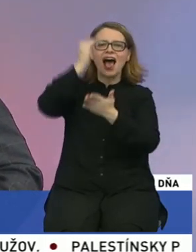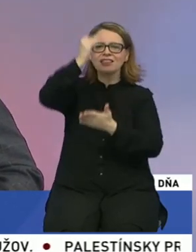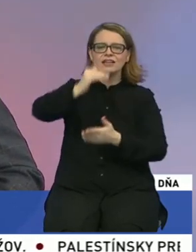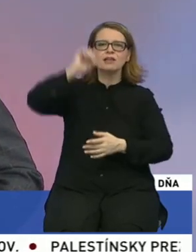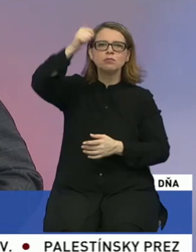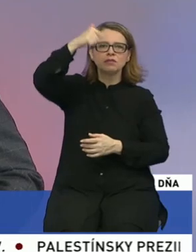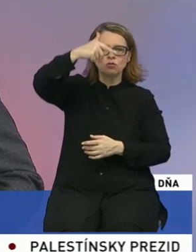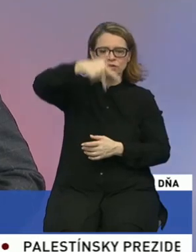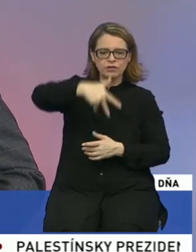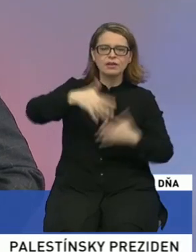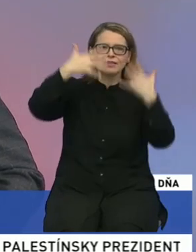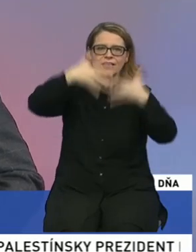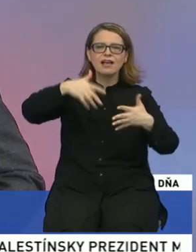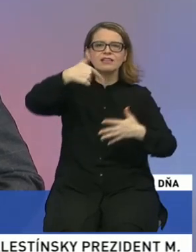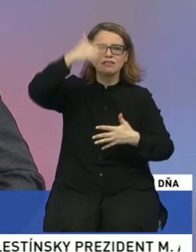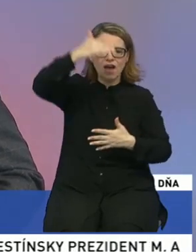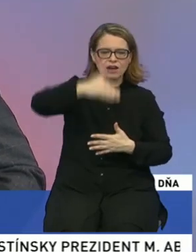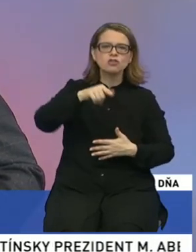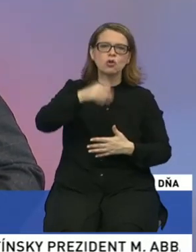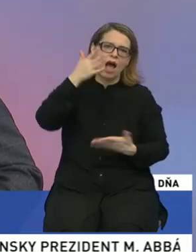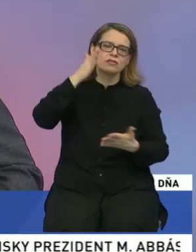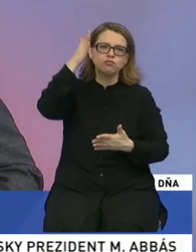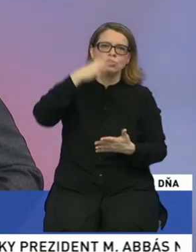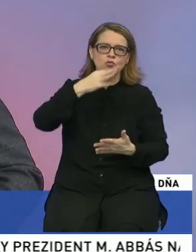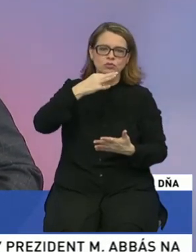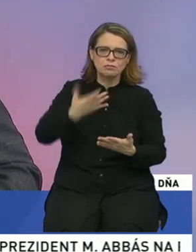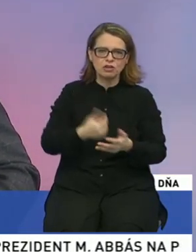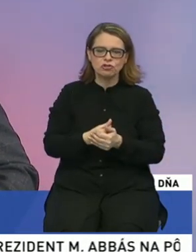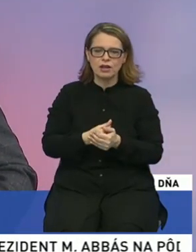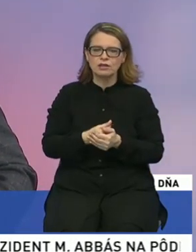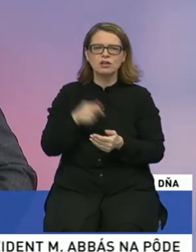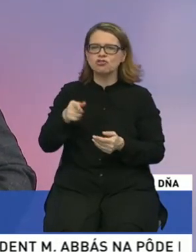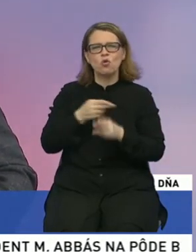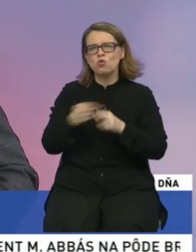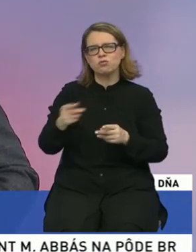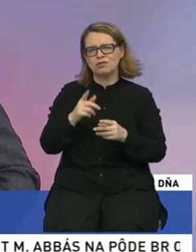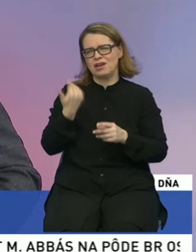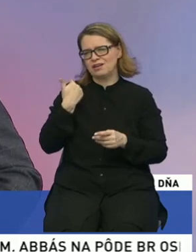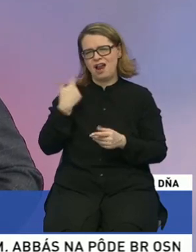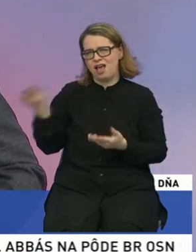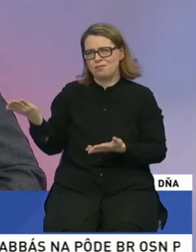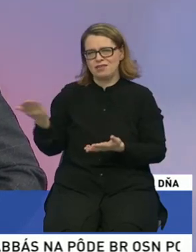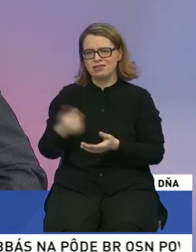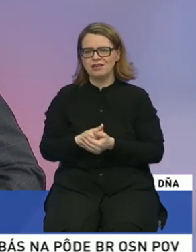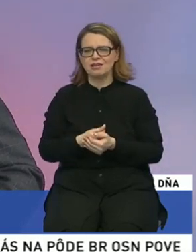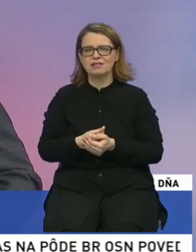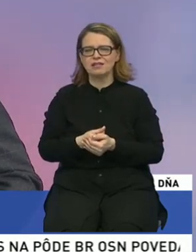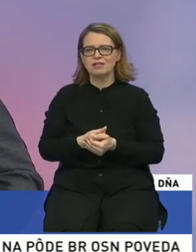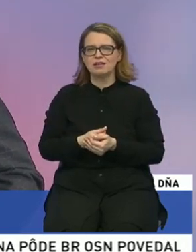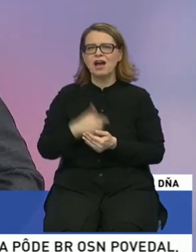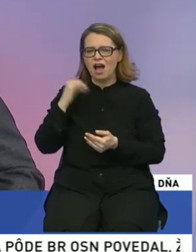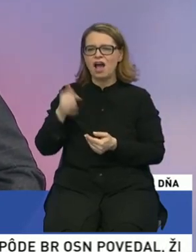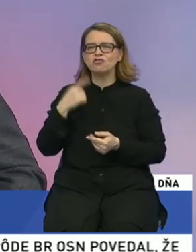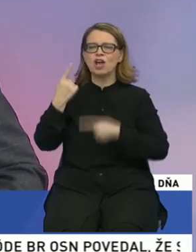desiatke, dvanáctke, ktorá bude zrejme úspešná. Takže to je úplne zbytočné a zavádzajúce, tuto vrhať a ešte k